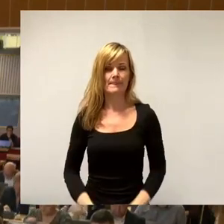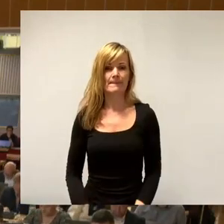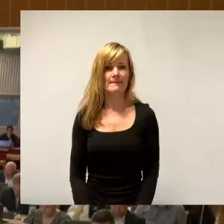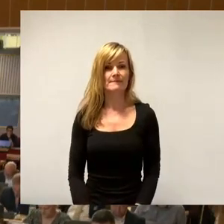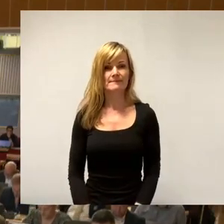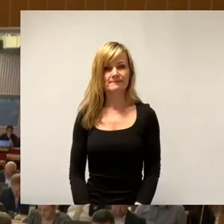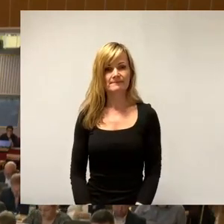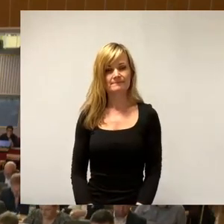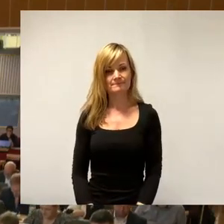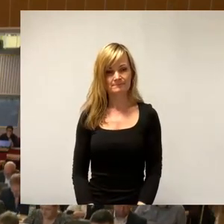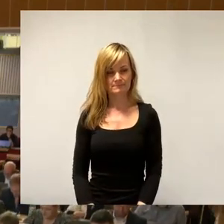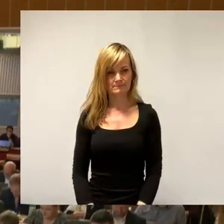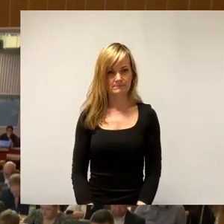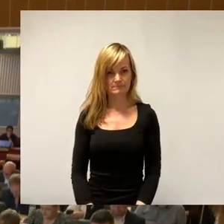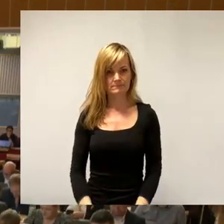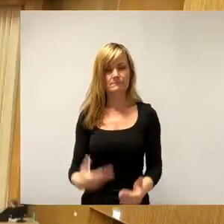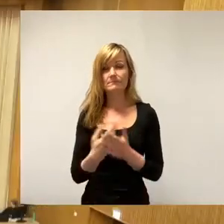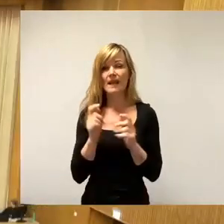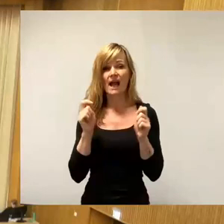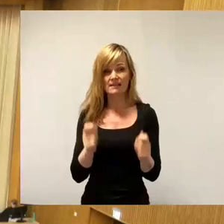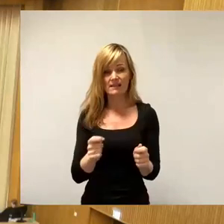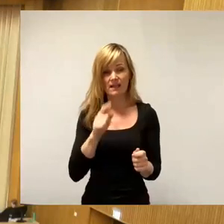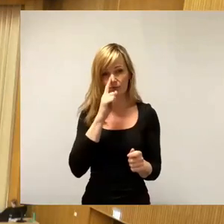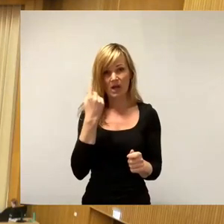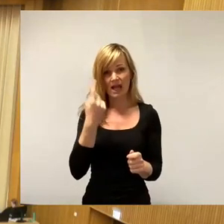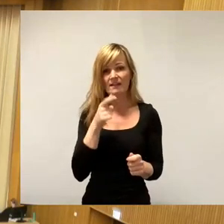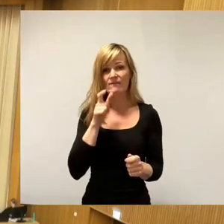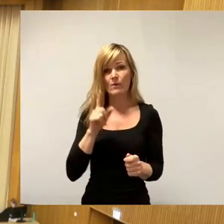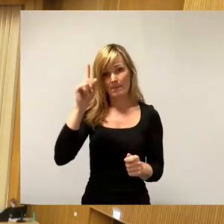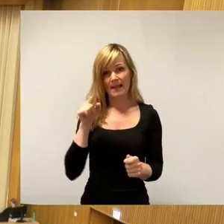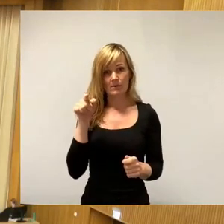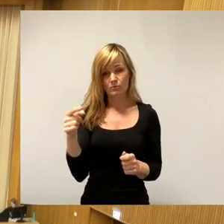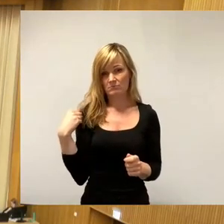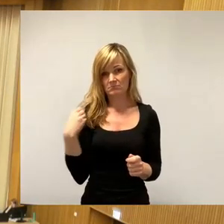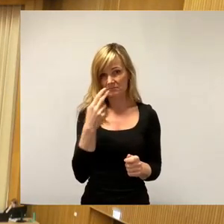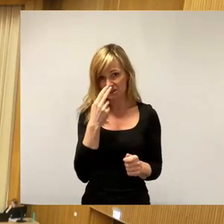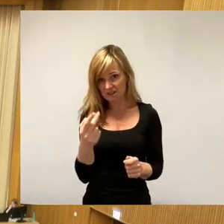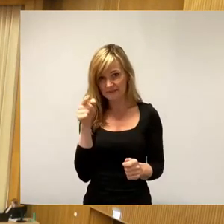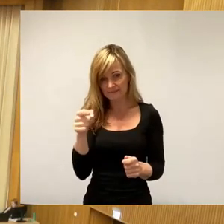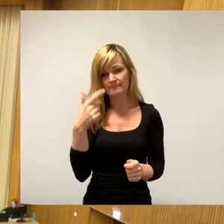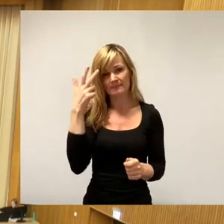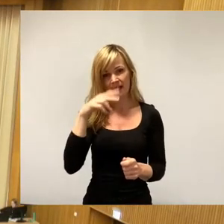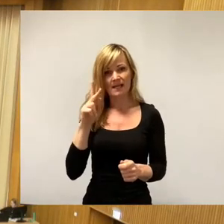So, zu diesem Antrag ist mir nur eine Wortmeldung signalisiert worden. Herr Karten.